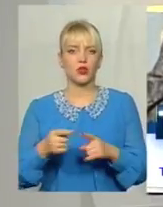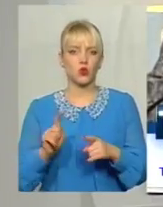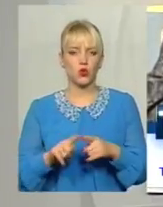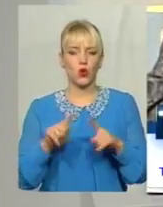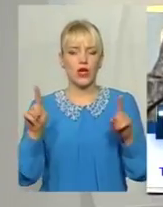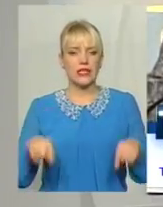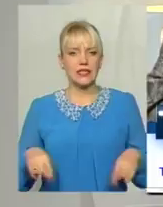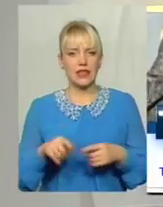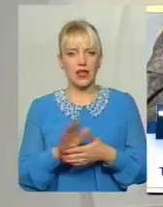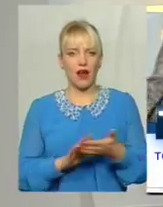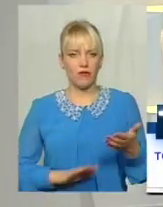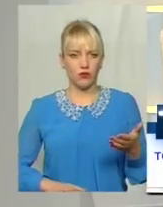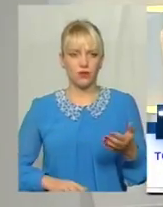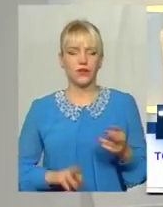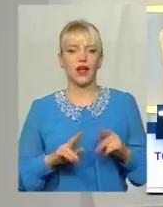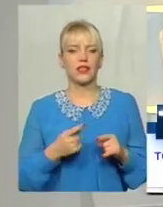правоохоронних органів